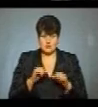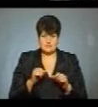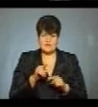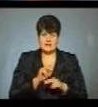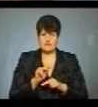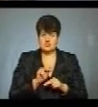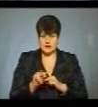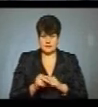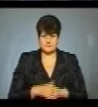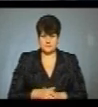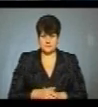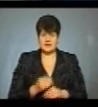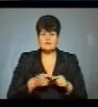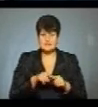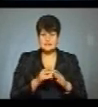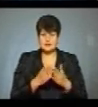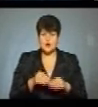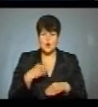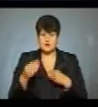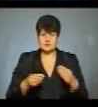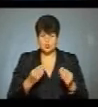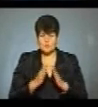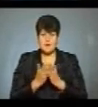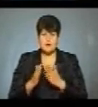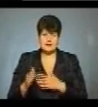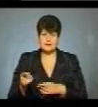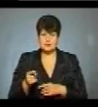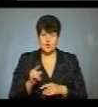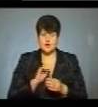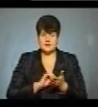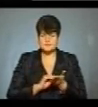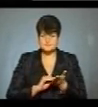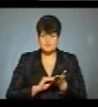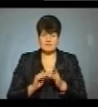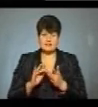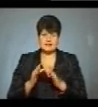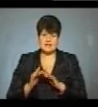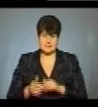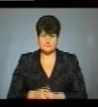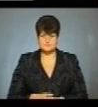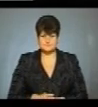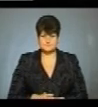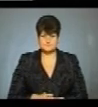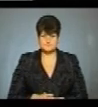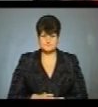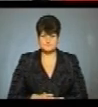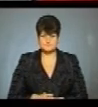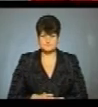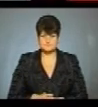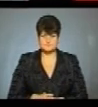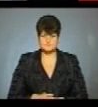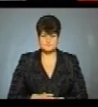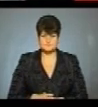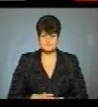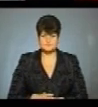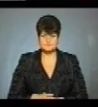навчатися». Ці аудіокниги роздадуть бібліотекам Тернополя та опублікують в інтернеті, каже Ірина Мацко. Діана Ярошенко, Андрій